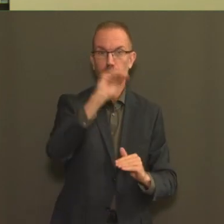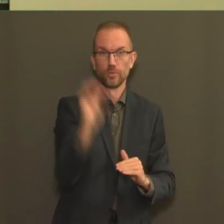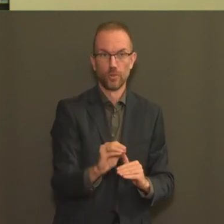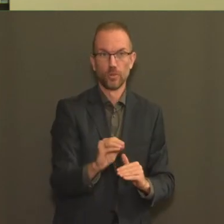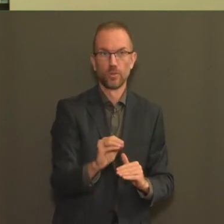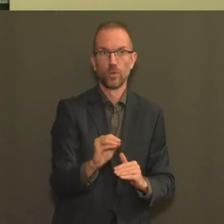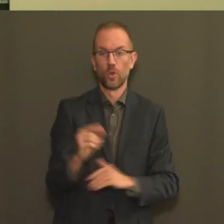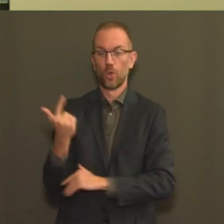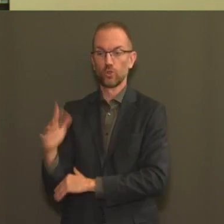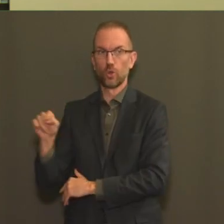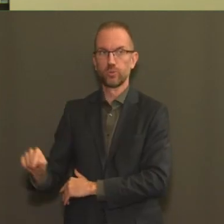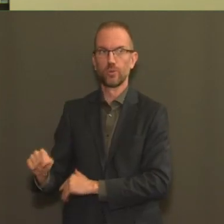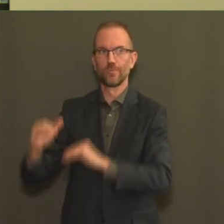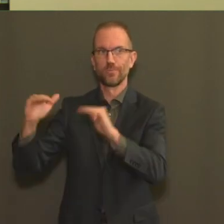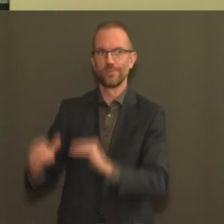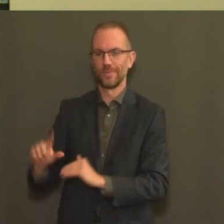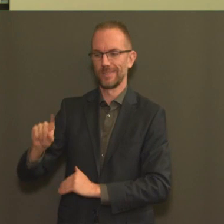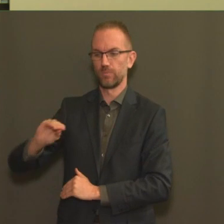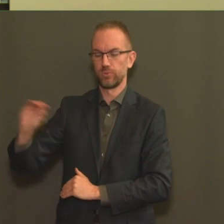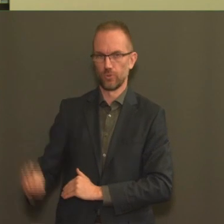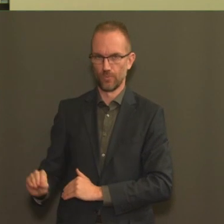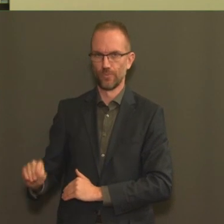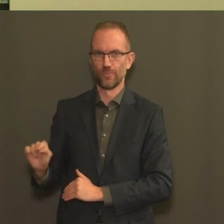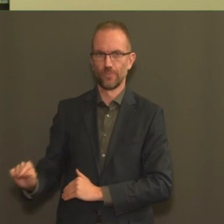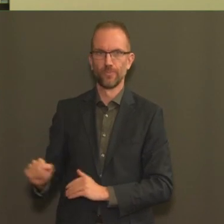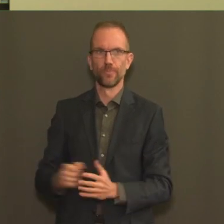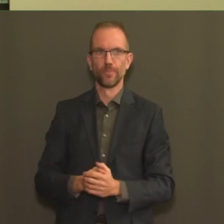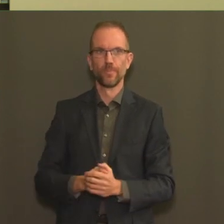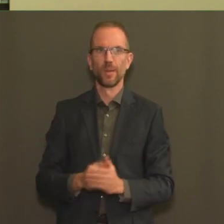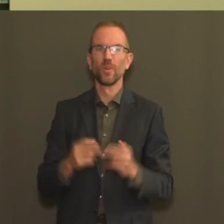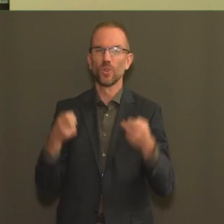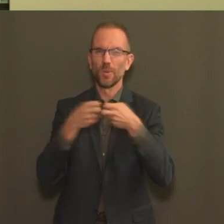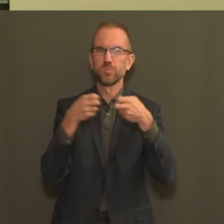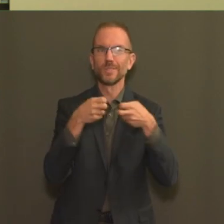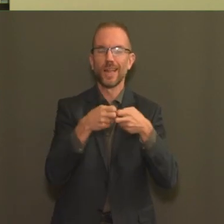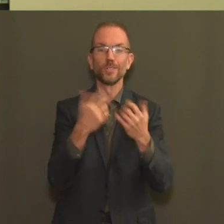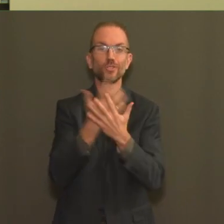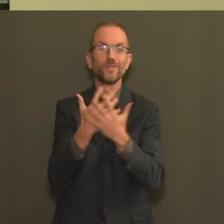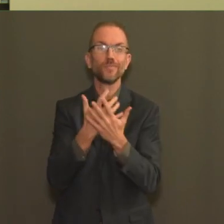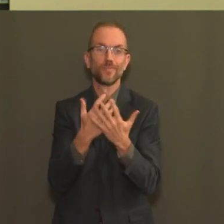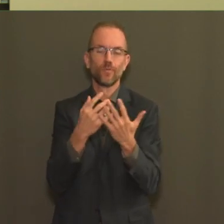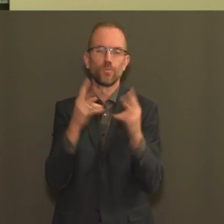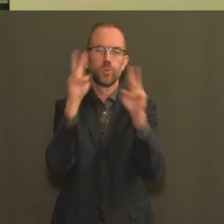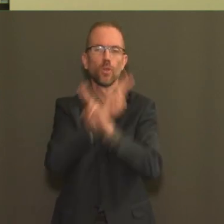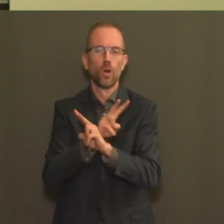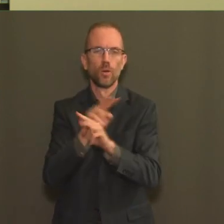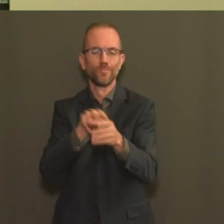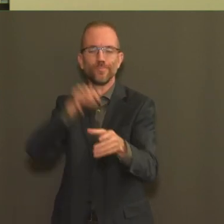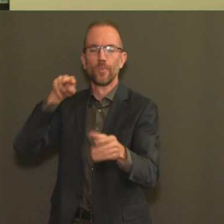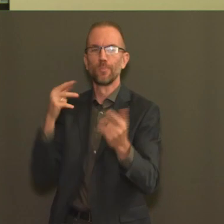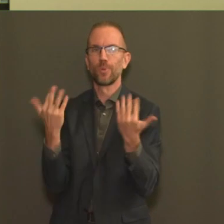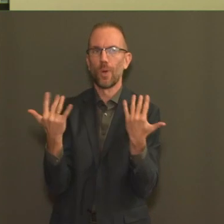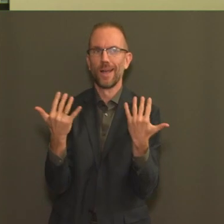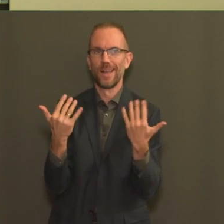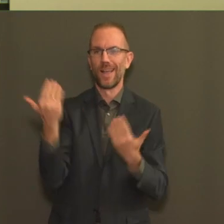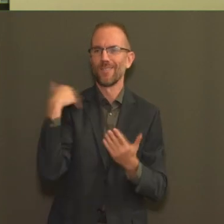10%. Les chiffres de Bruxelles, cependant, nouveau, doivent être pris avec des pincettes, parce que le pic des retours de voyageurs